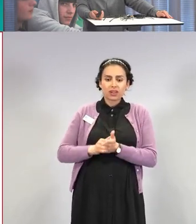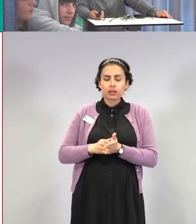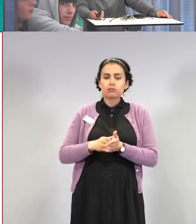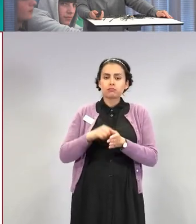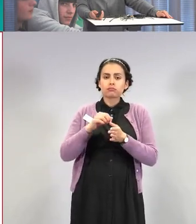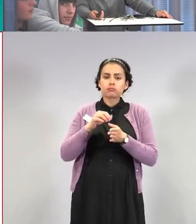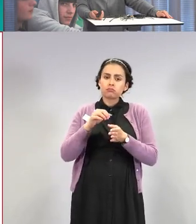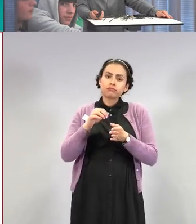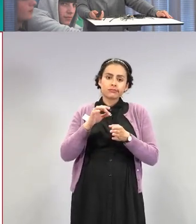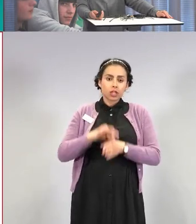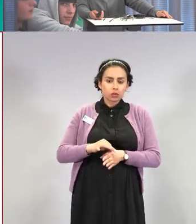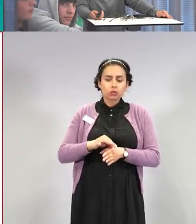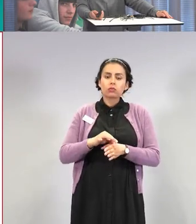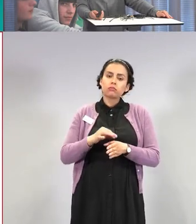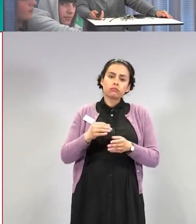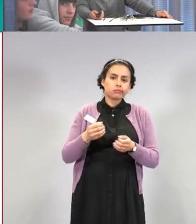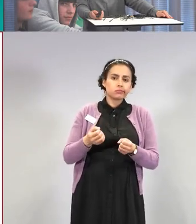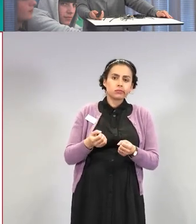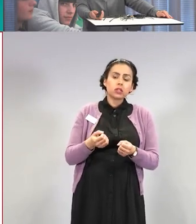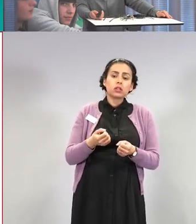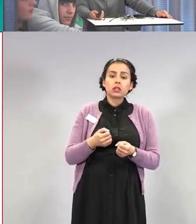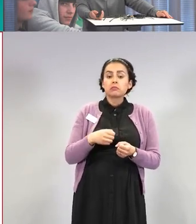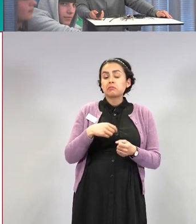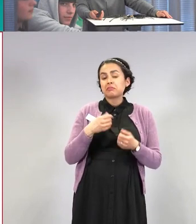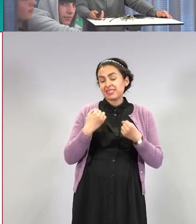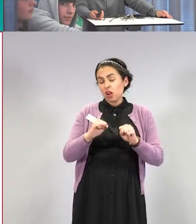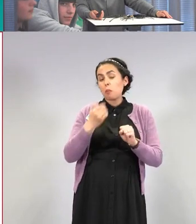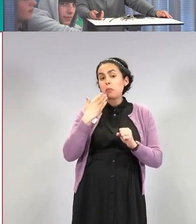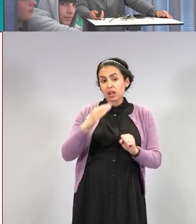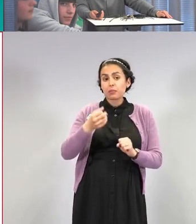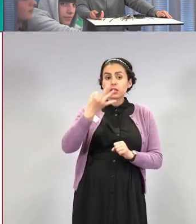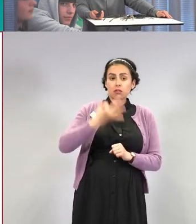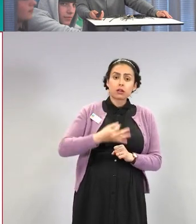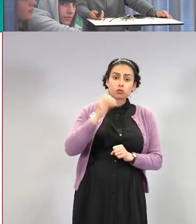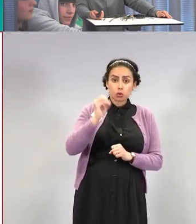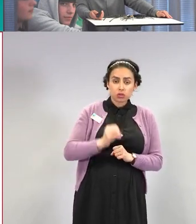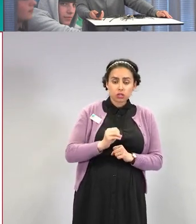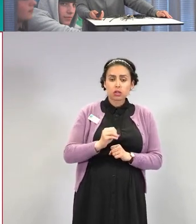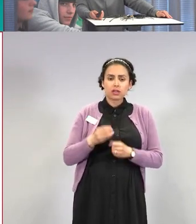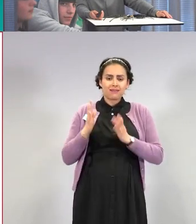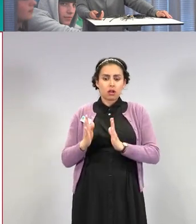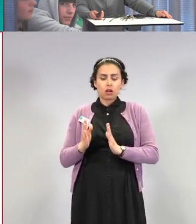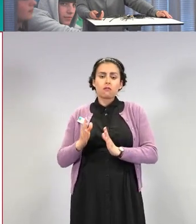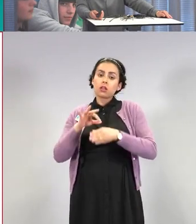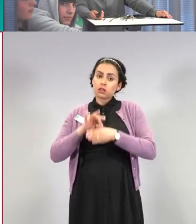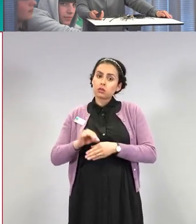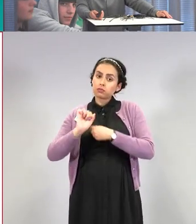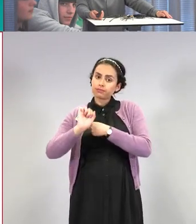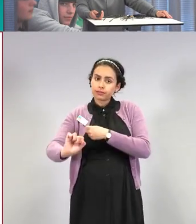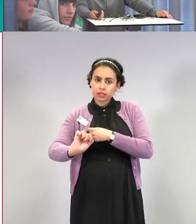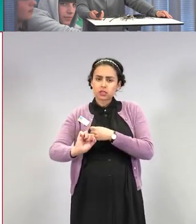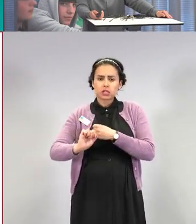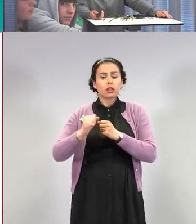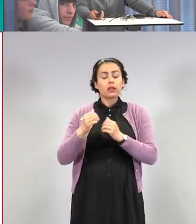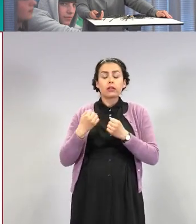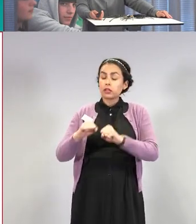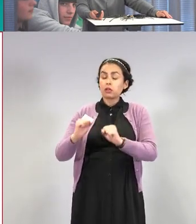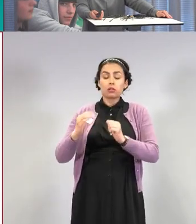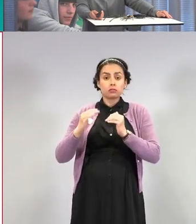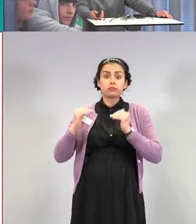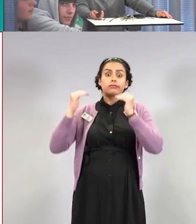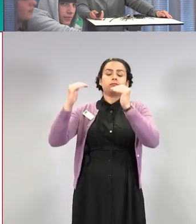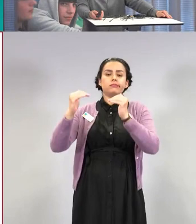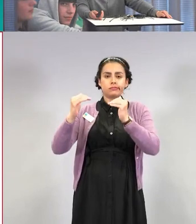annosta, niin teho on parempi noin 80 prosenttia. Vakavia tauteja vastaan teho on sinne hyvin korkein lähes 100